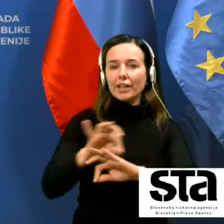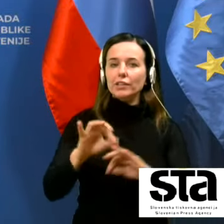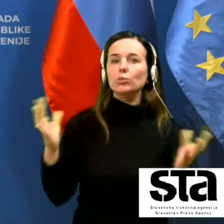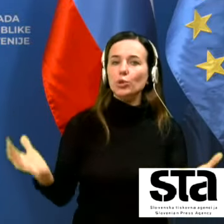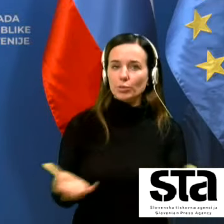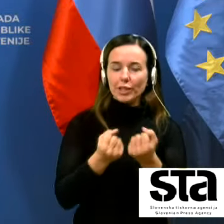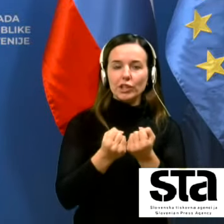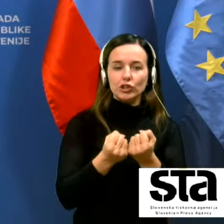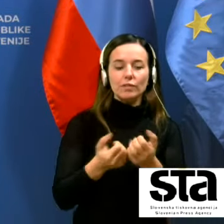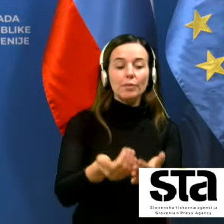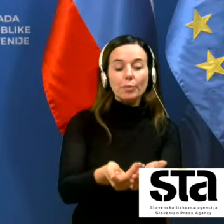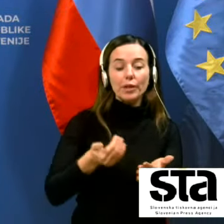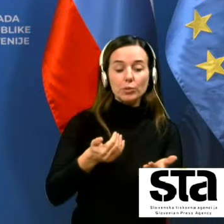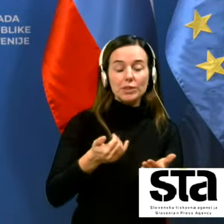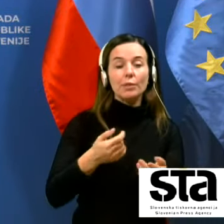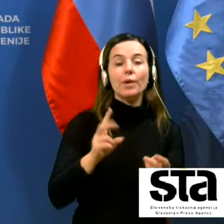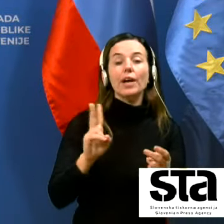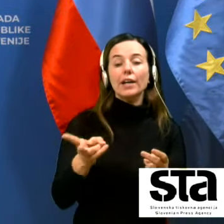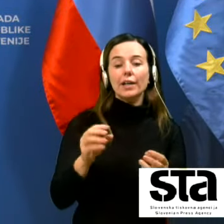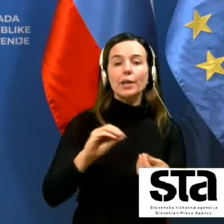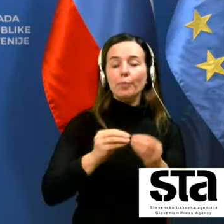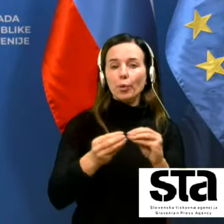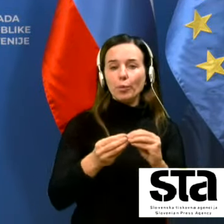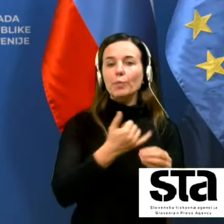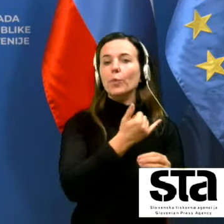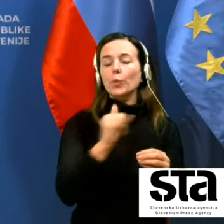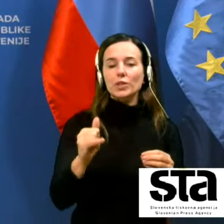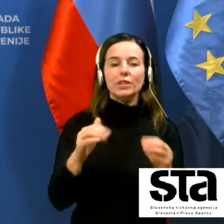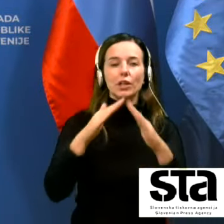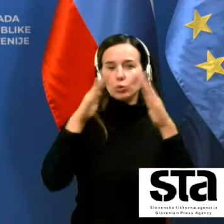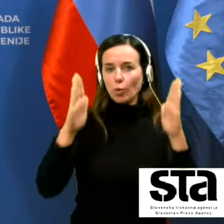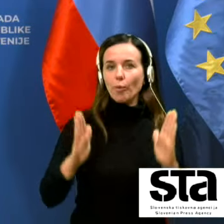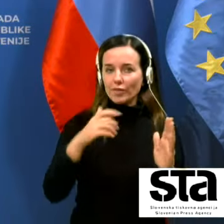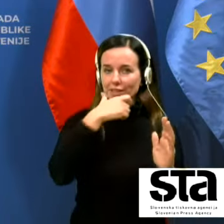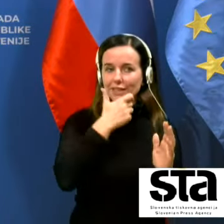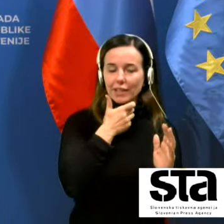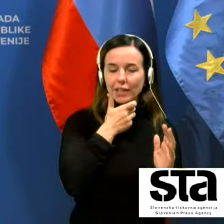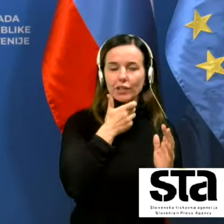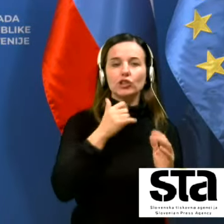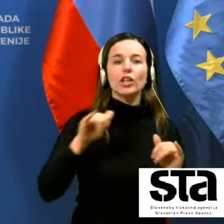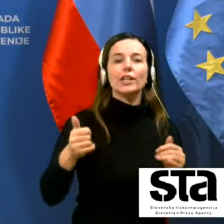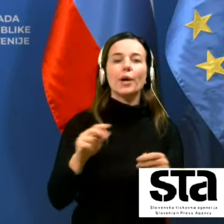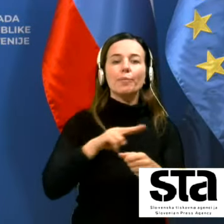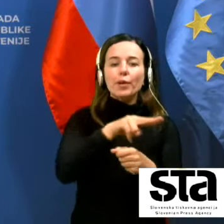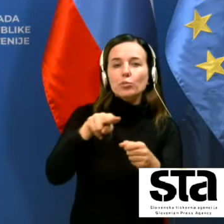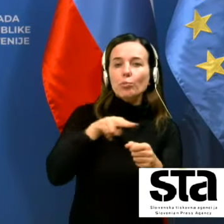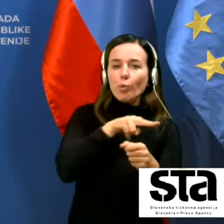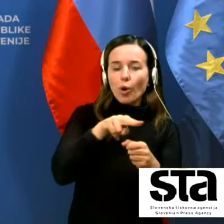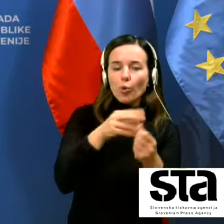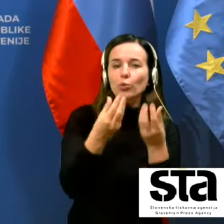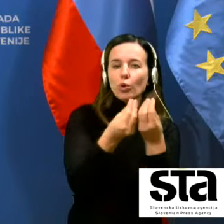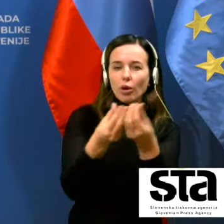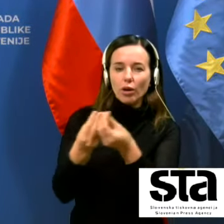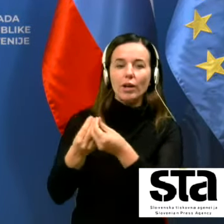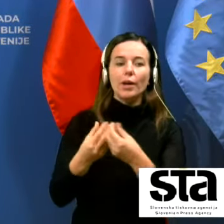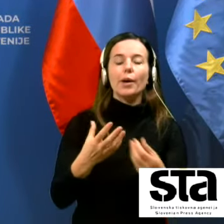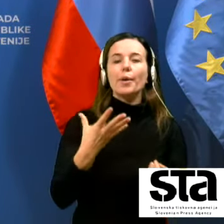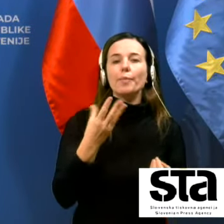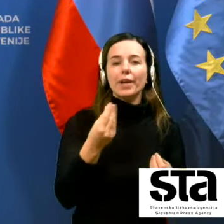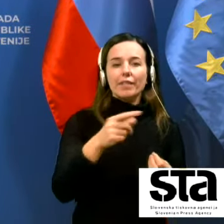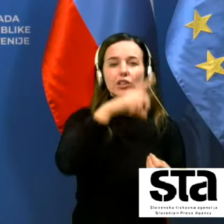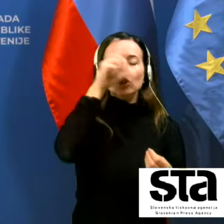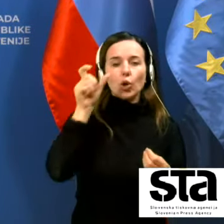rešitvami predvsem pa kar je problem v vseh domovih je prenatrpanost veste da jih je že itak